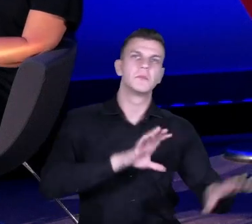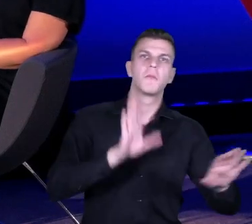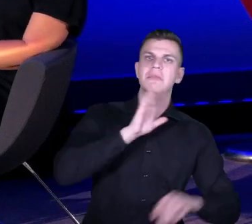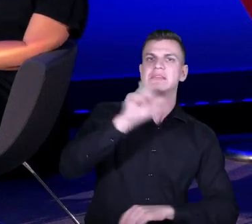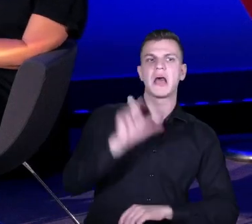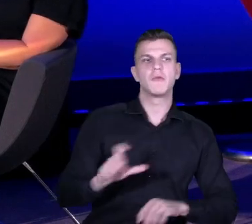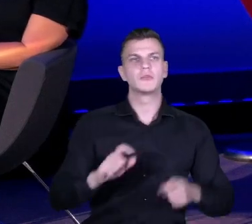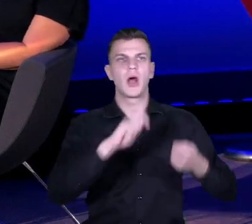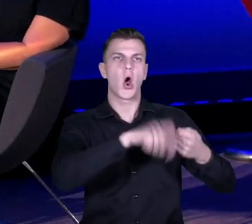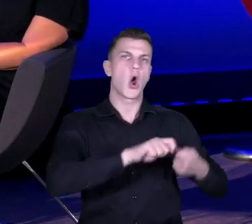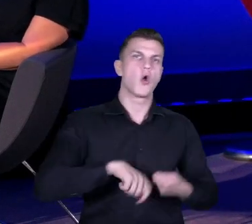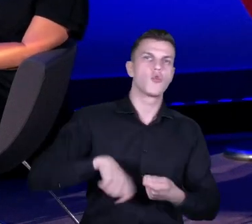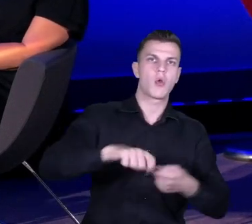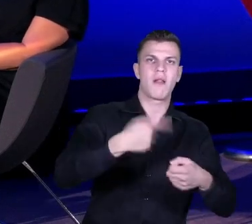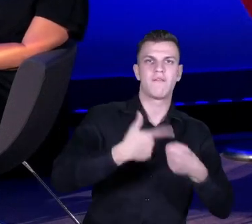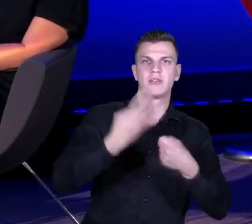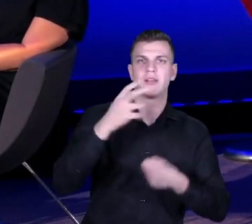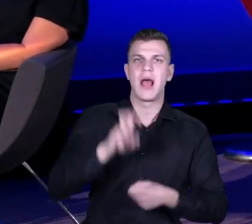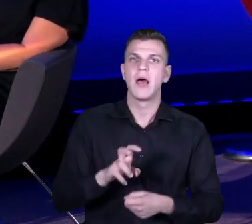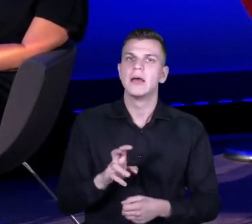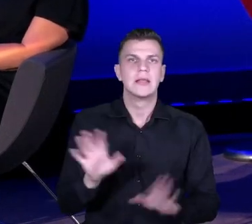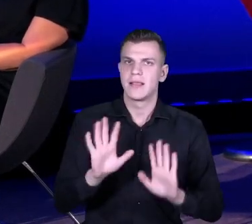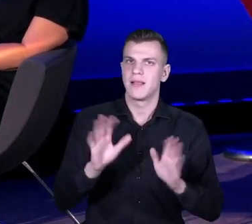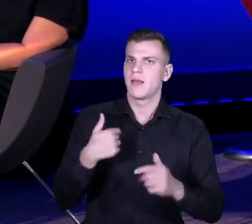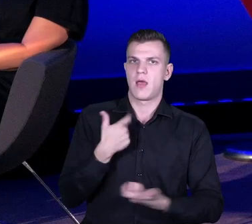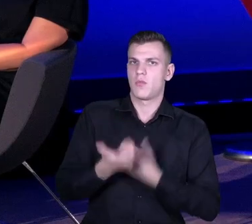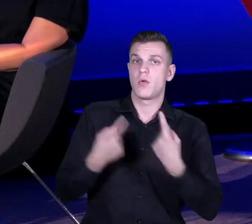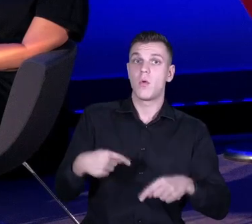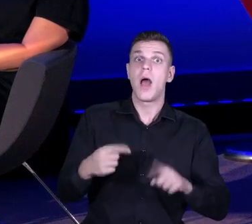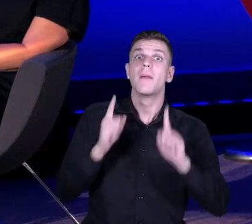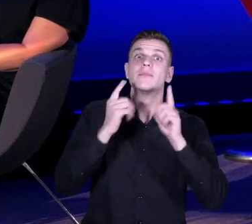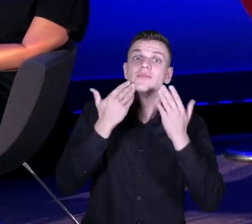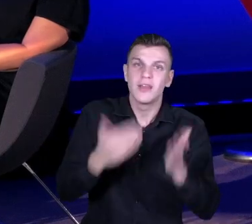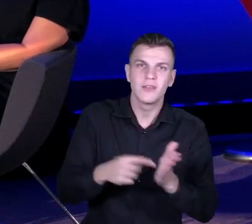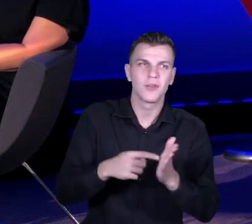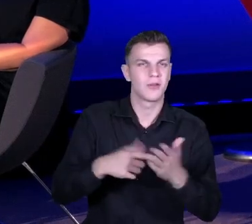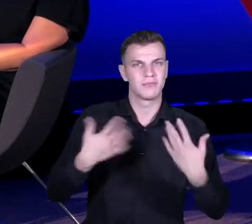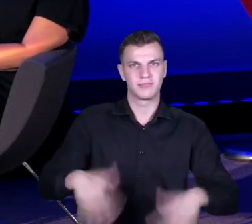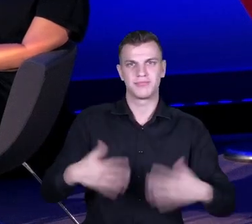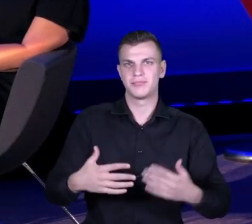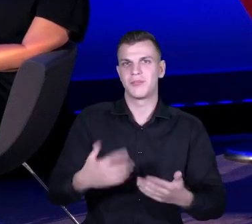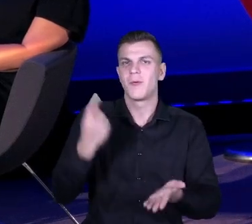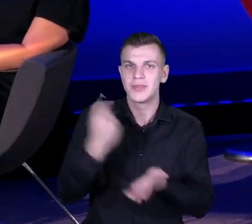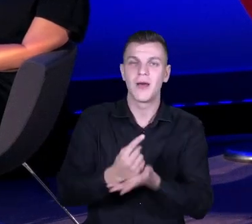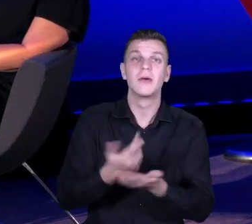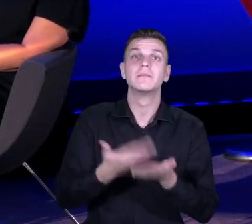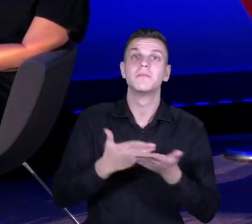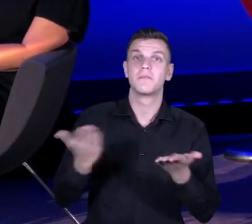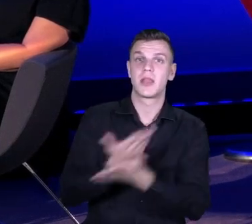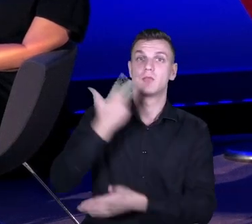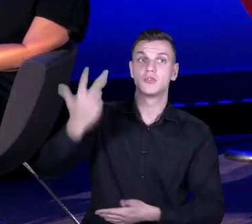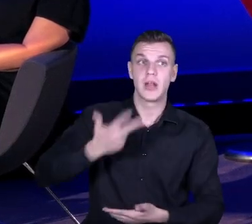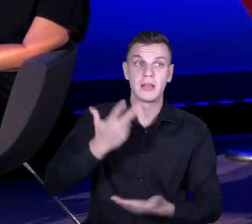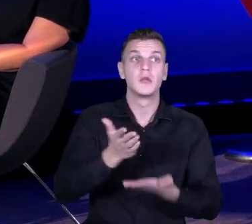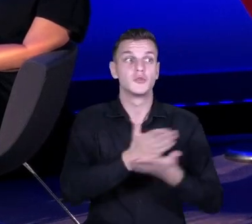o coś wypytywał. No i okazało się, że to było fantastyczne rozwiązanie, bo po tych trzech latach widzę, iż jedni wzięli